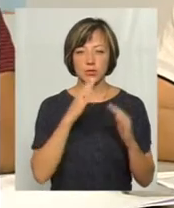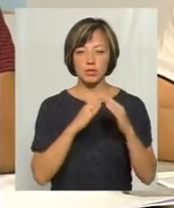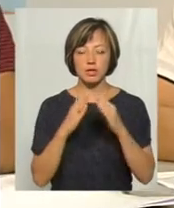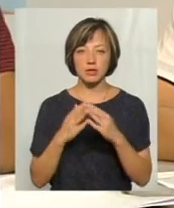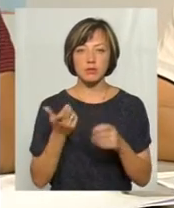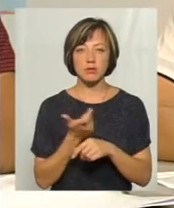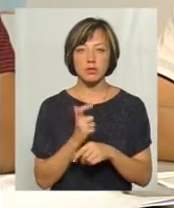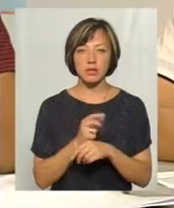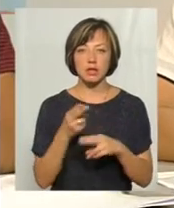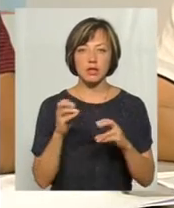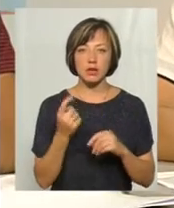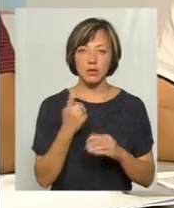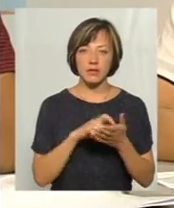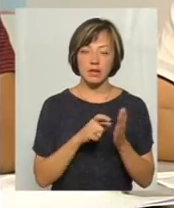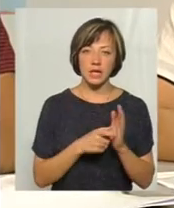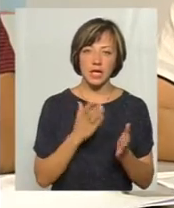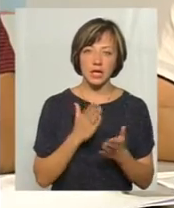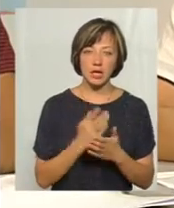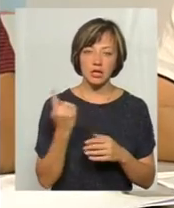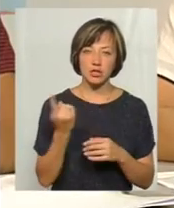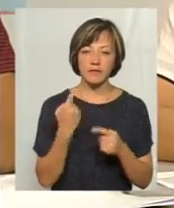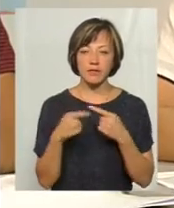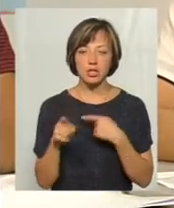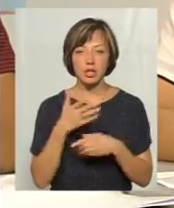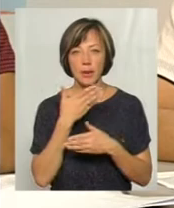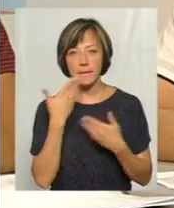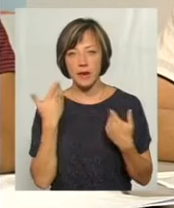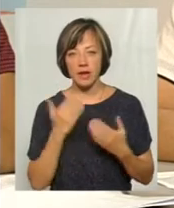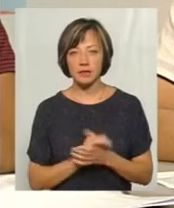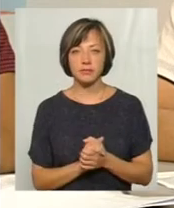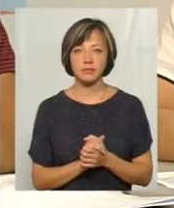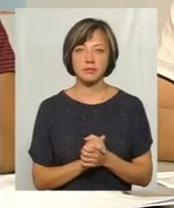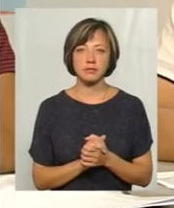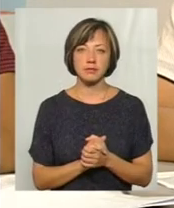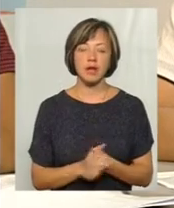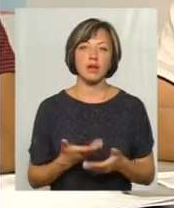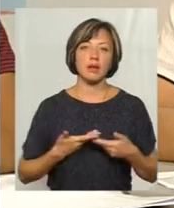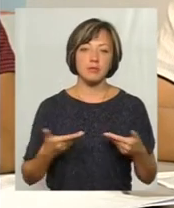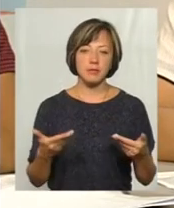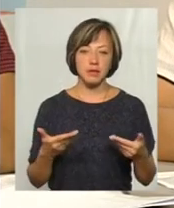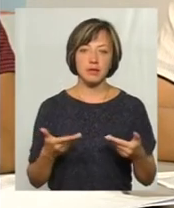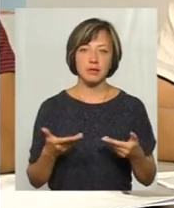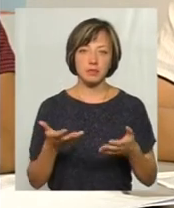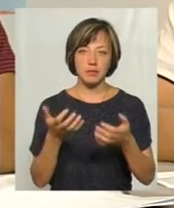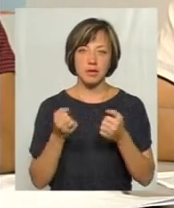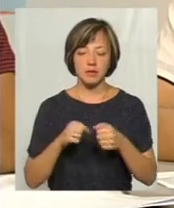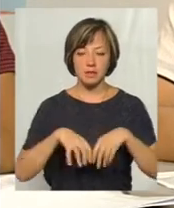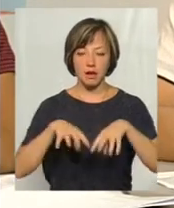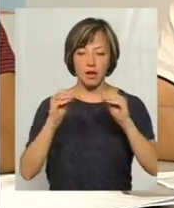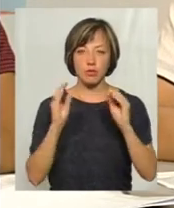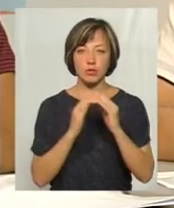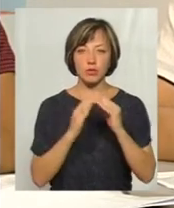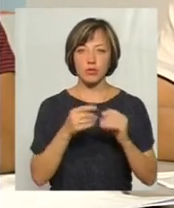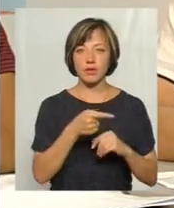більшості, де в одних квартирах є лічильників, в інших немає. Ми беремо загальнобудинкове, віднімаємо